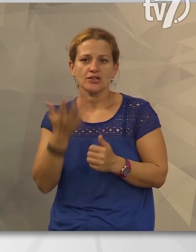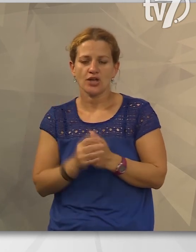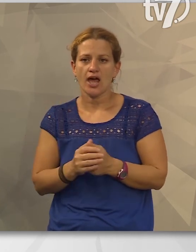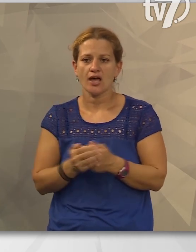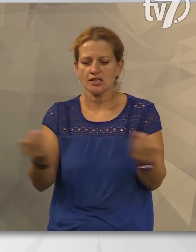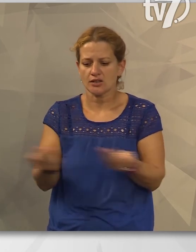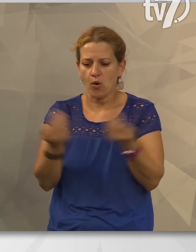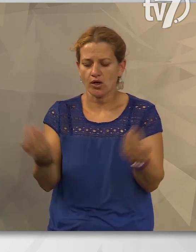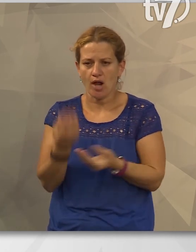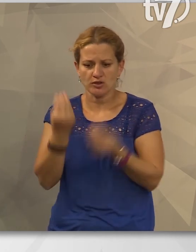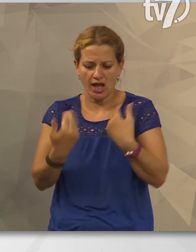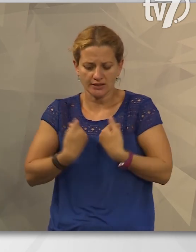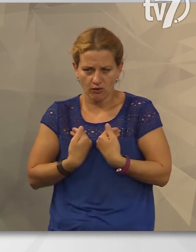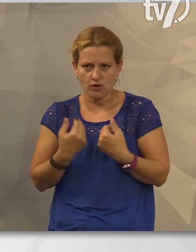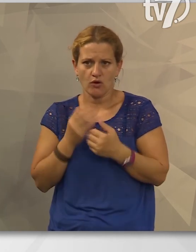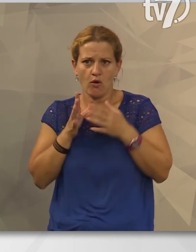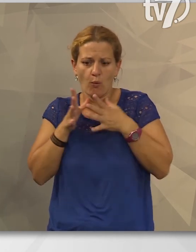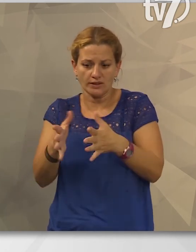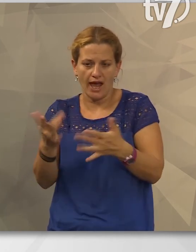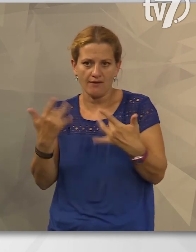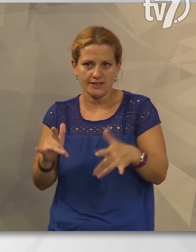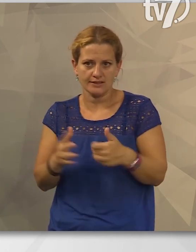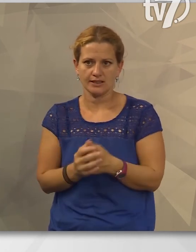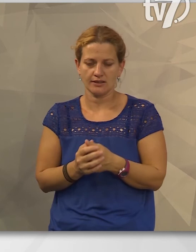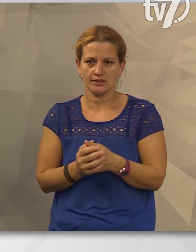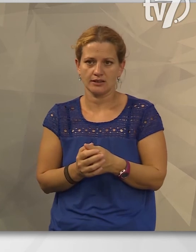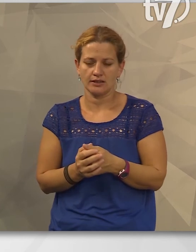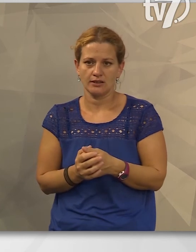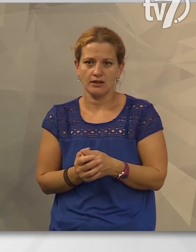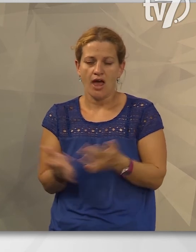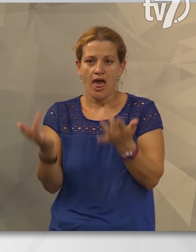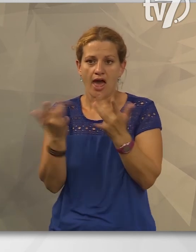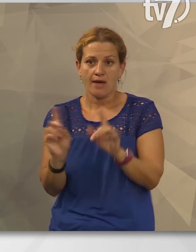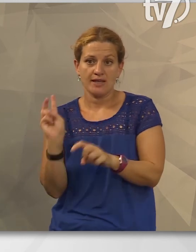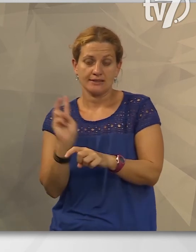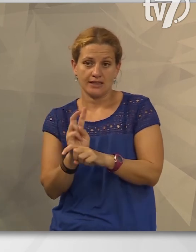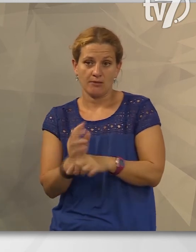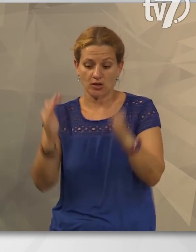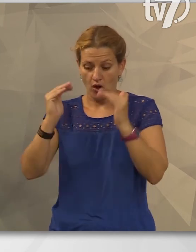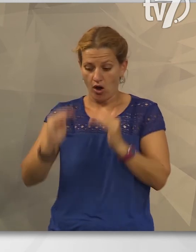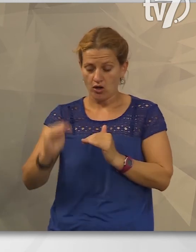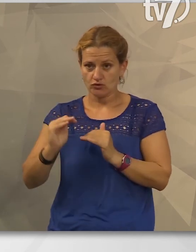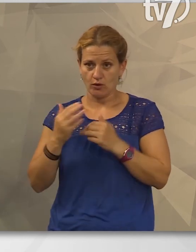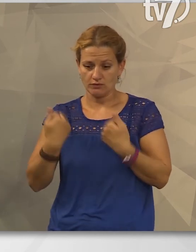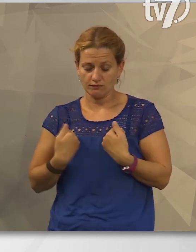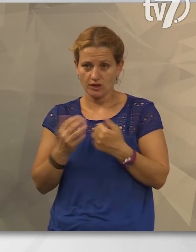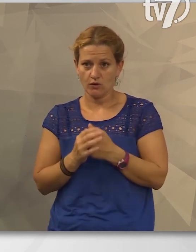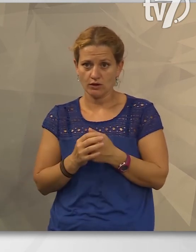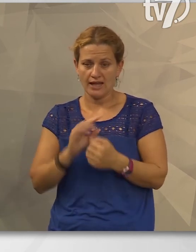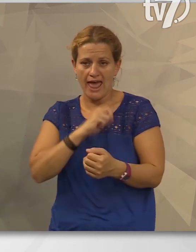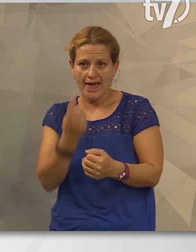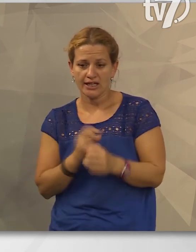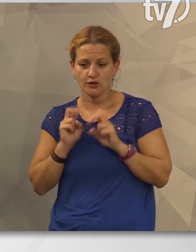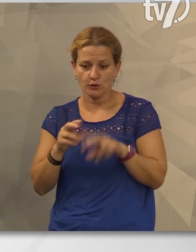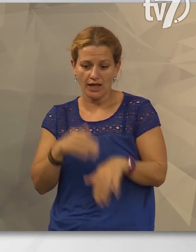játékosnak tartom magam, aki utál veszíteni. A posztomhoz képest alacsony vagyok, de erős és fürge lábaim vannak. Ezzel